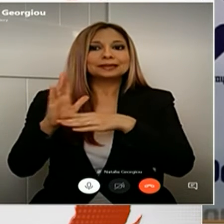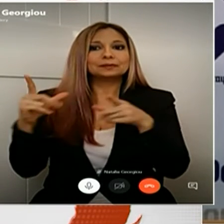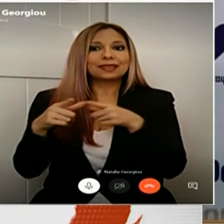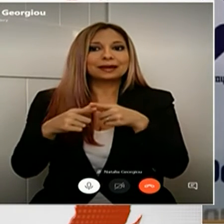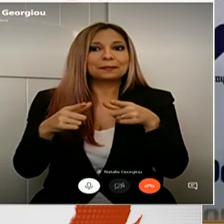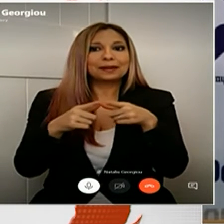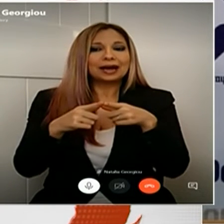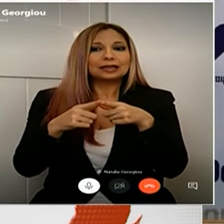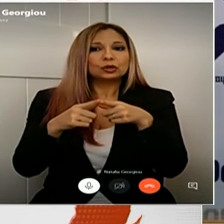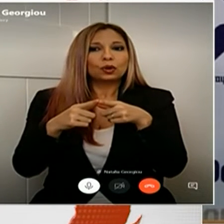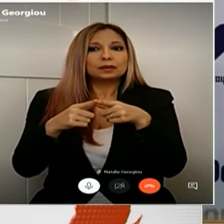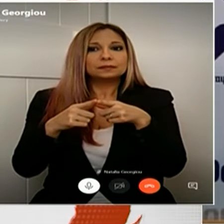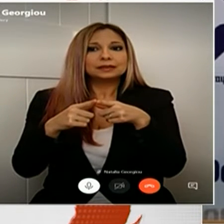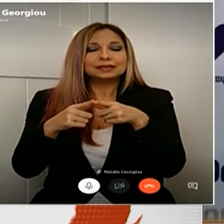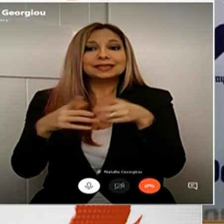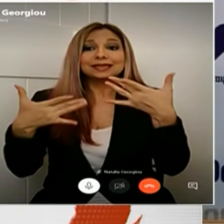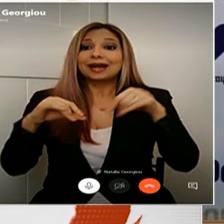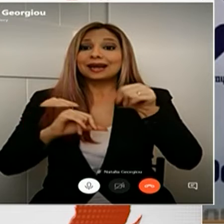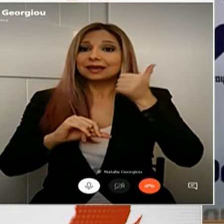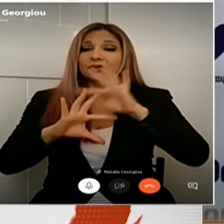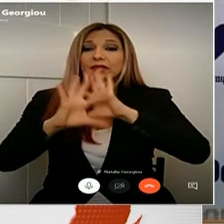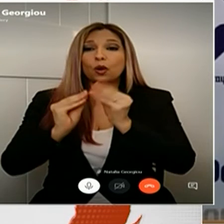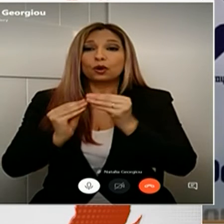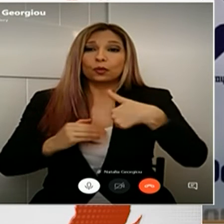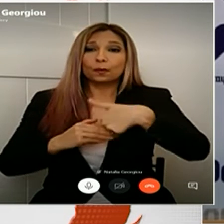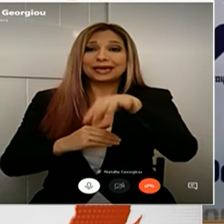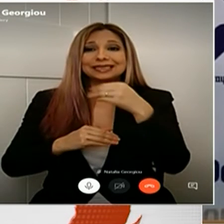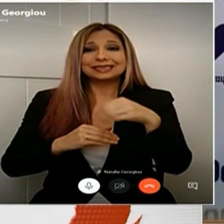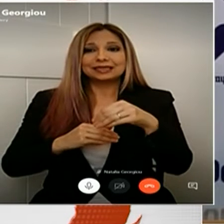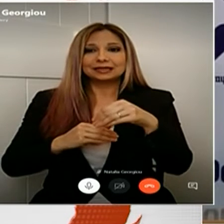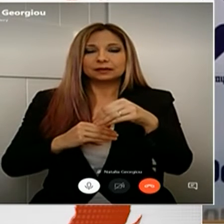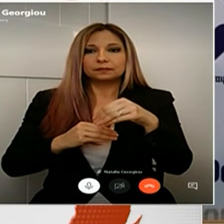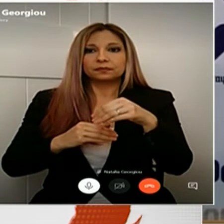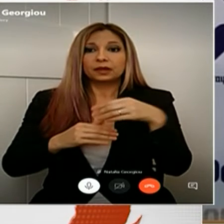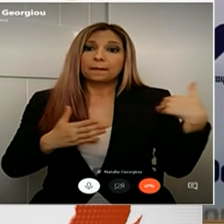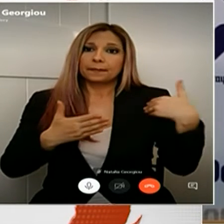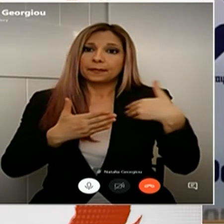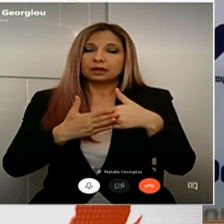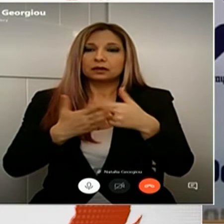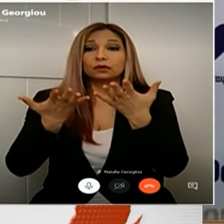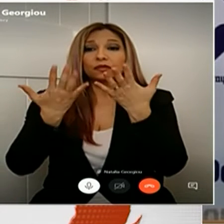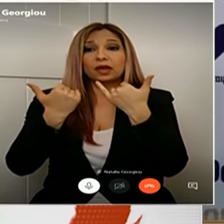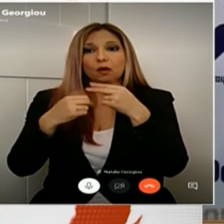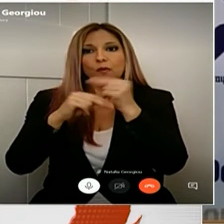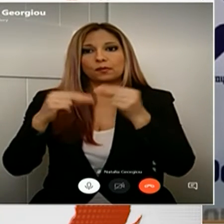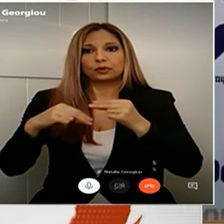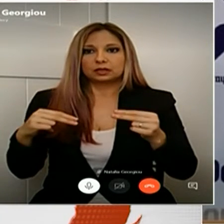από χθες και θα ολοκληρωθούν μέχρι και την Τρίτη. Με έχρη στιγμής δεν έχουμε αποτελέσματα να αναφέρουμε.